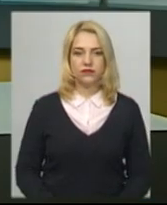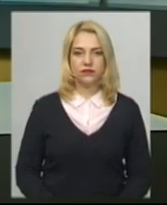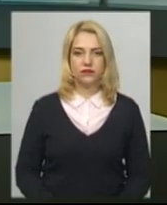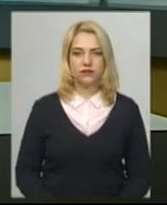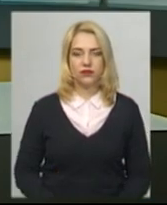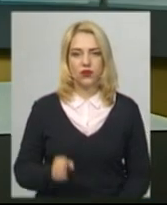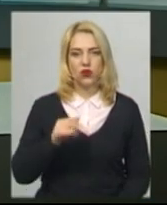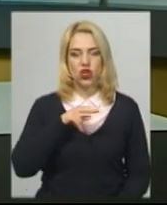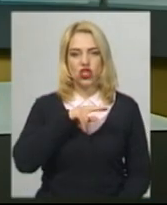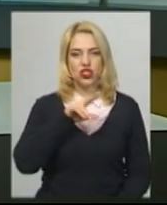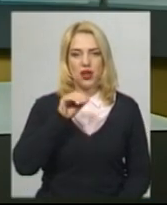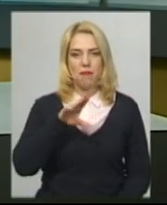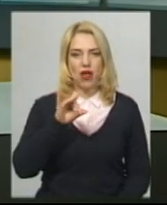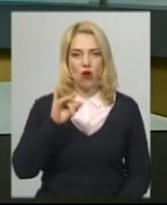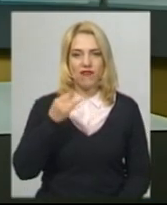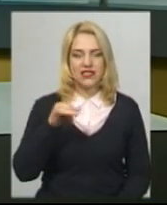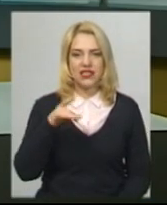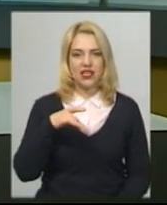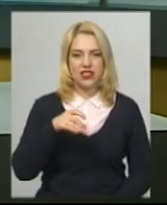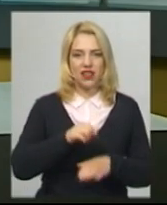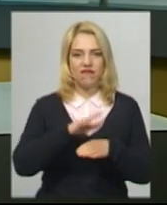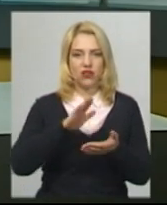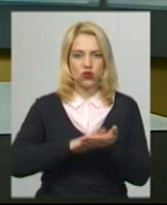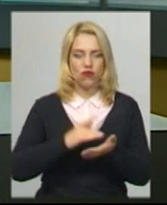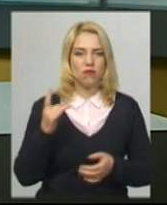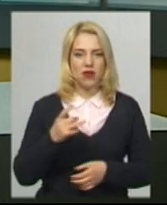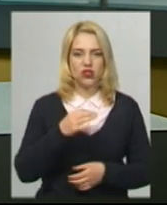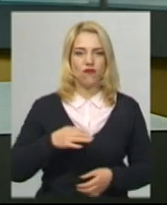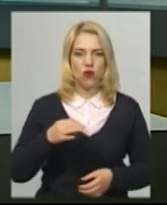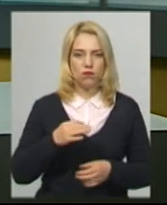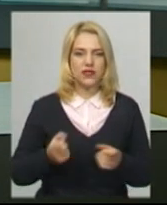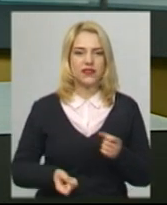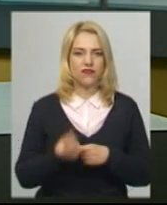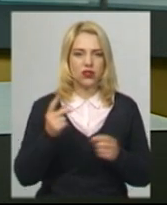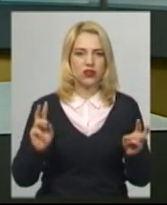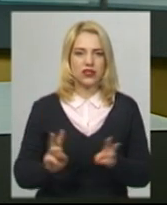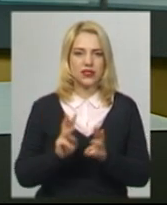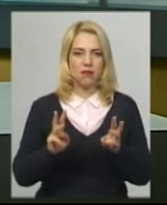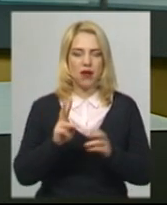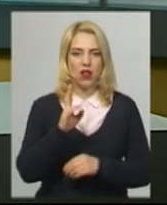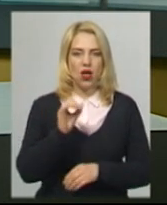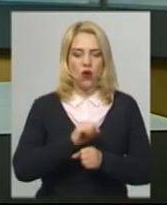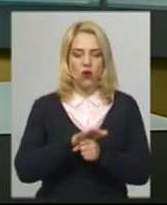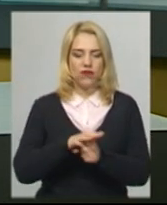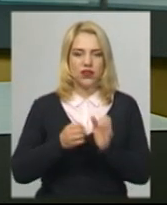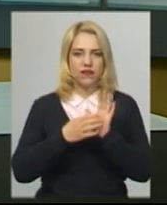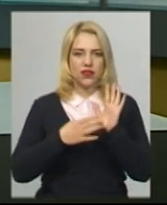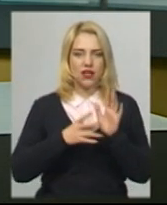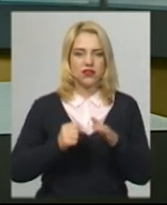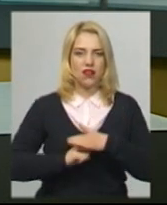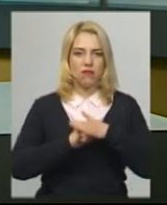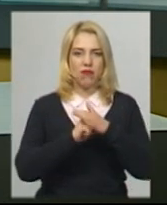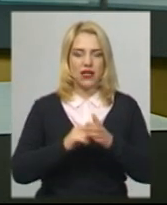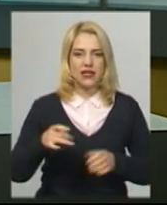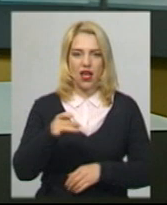У Чемеровецькому районі зафіксовано перший в області випадок спалаху ковід-19 на базі районної лікарні. Там